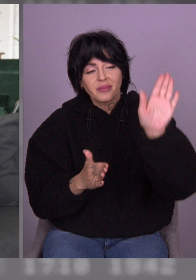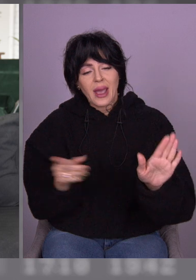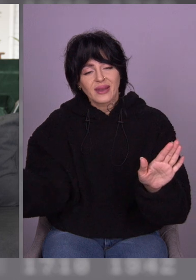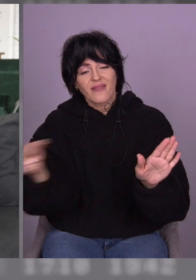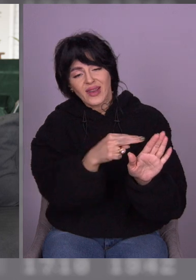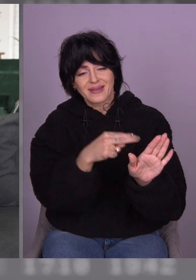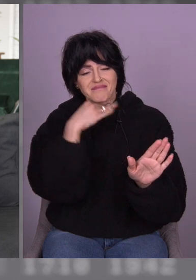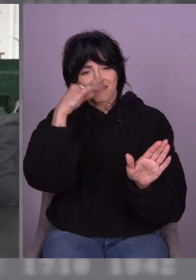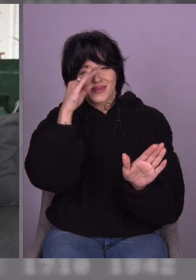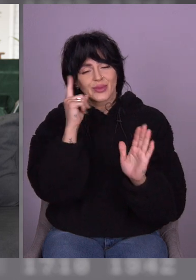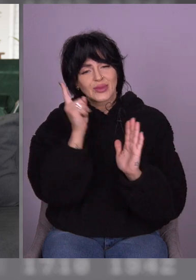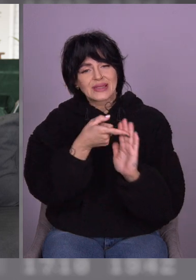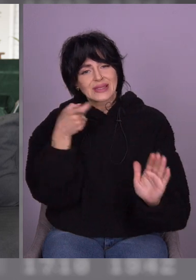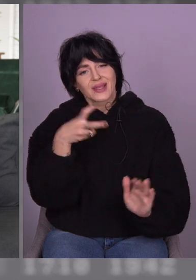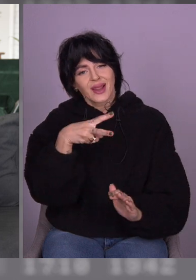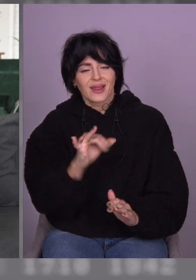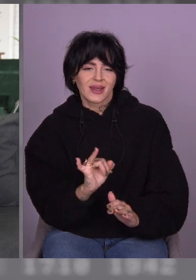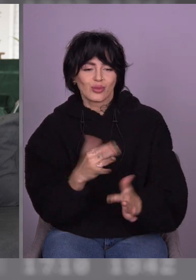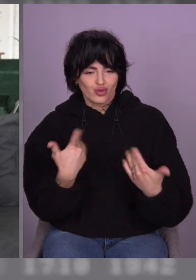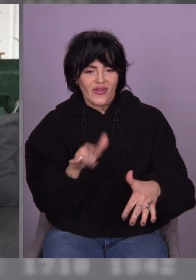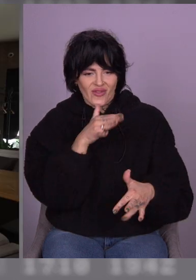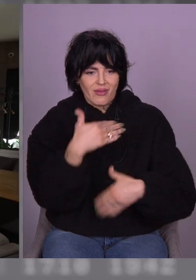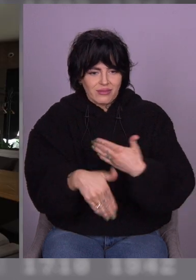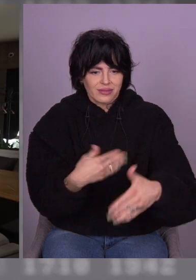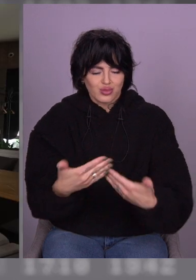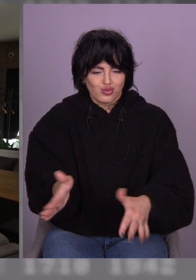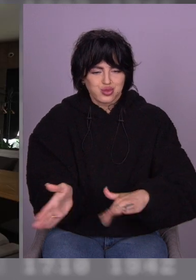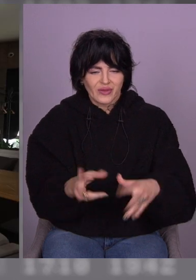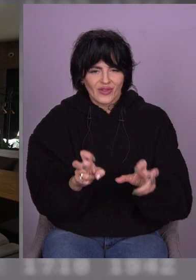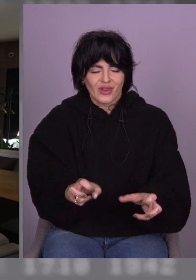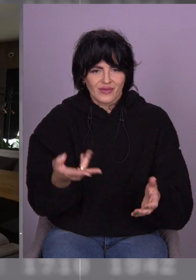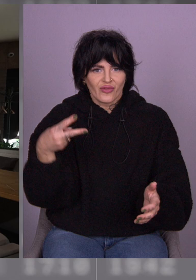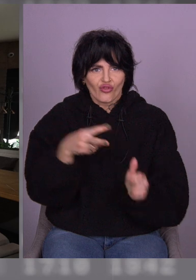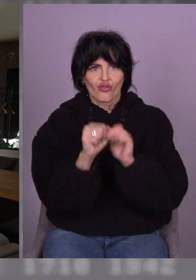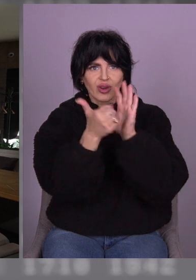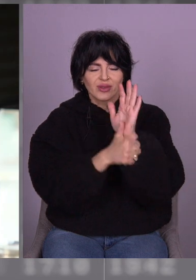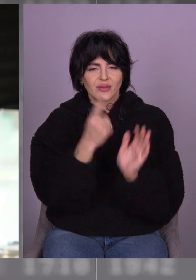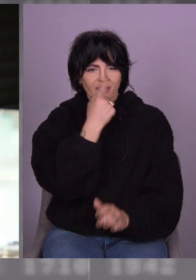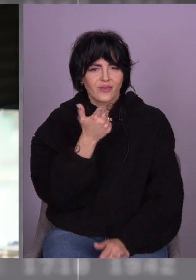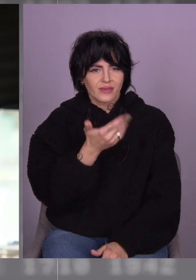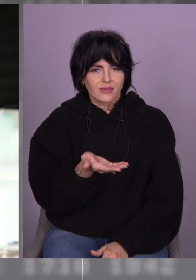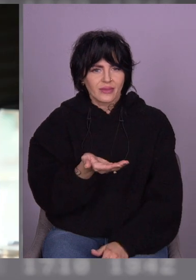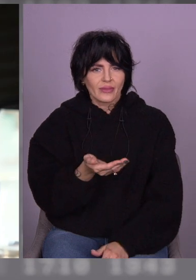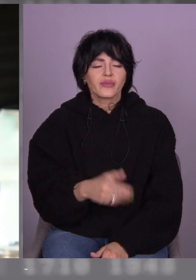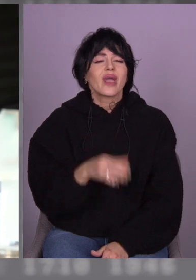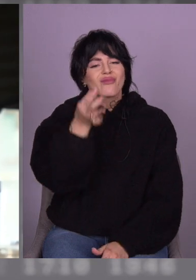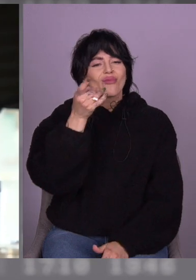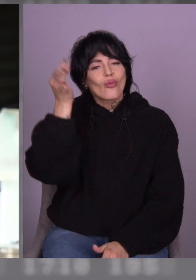впізнає. Просто прийшло багато часу, 16-й рік. От ви пам'ятаєте, що тут було взагалі? Був